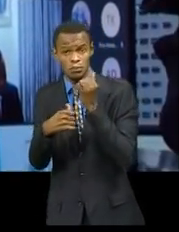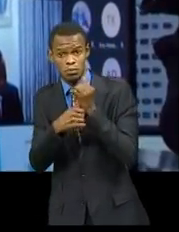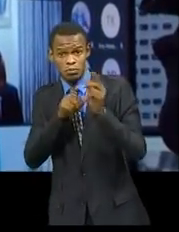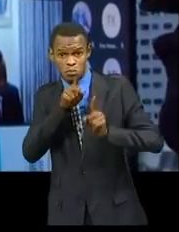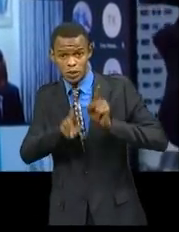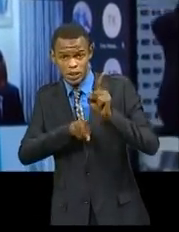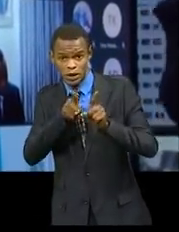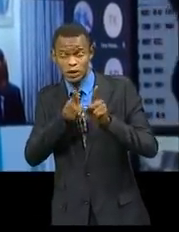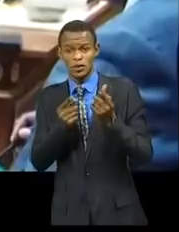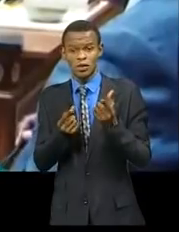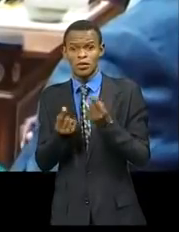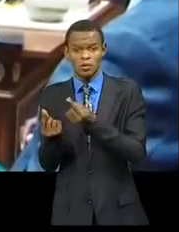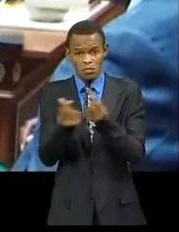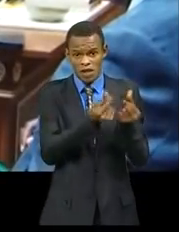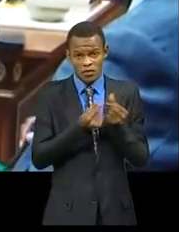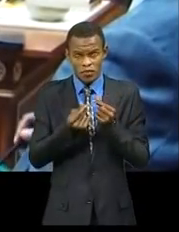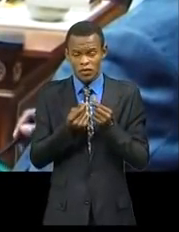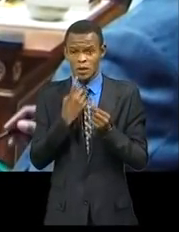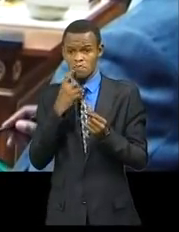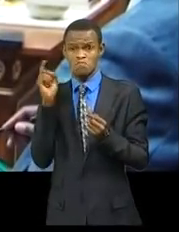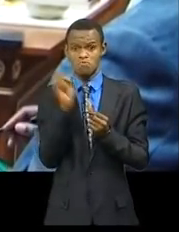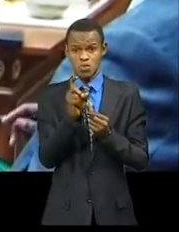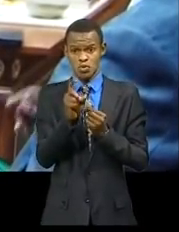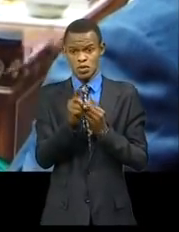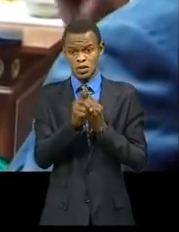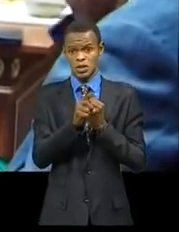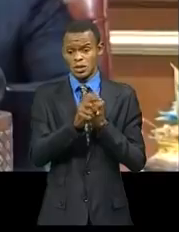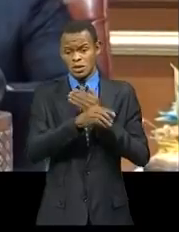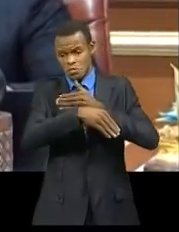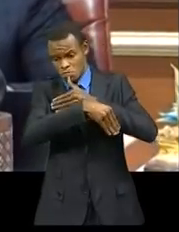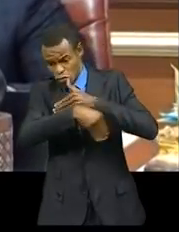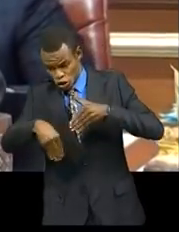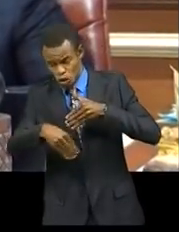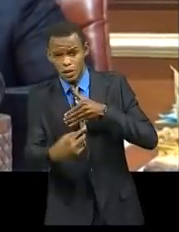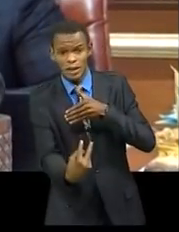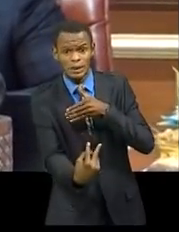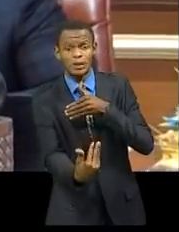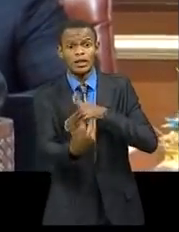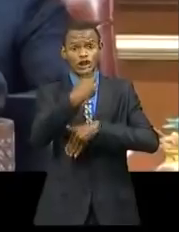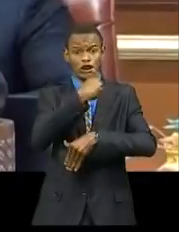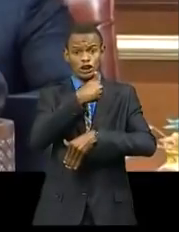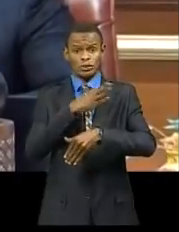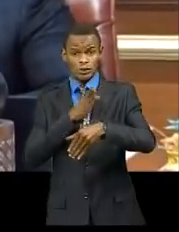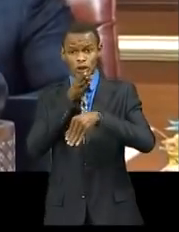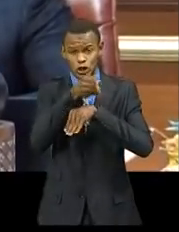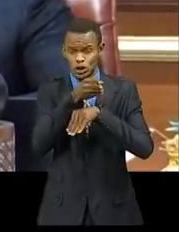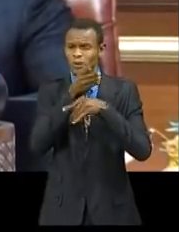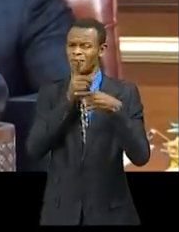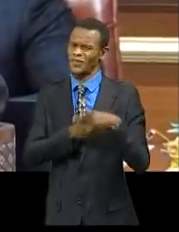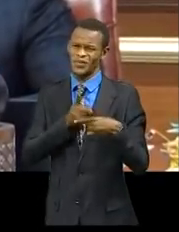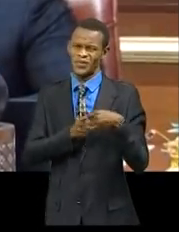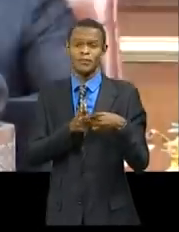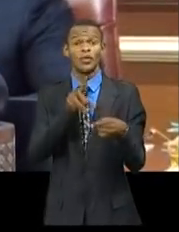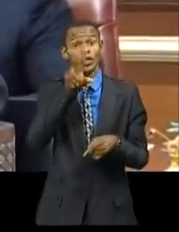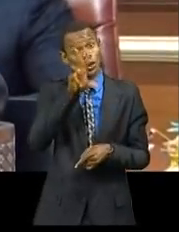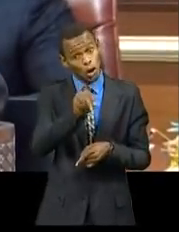la réduction de barrières non physiques, notamment légales et réglementaires, et la promotion de la protection égale des